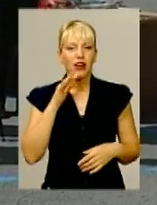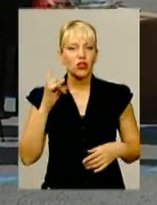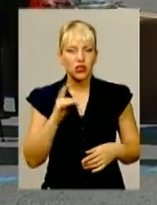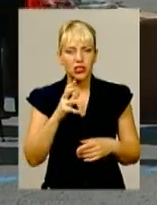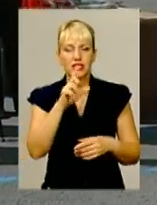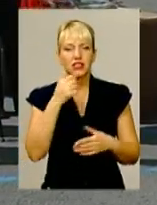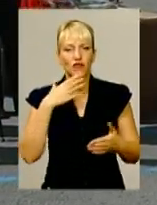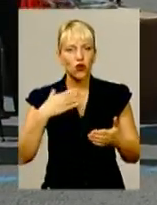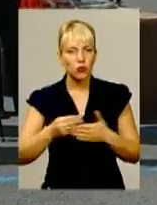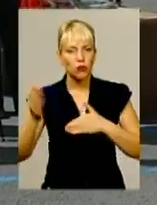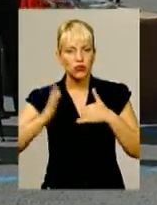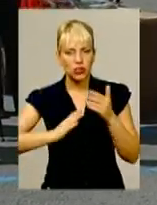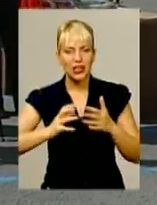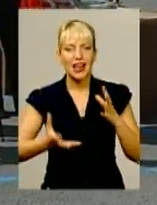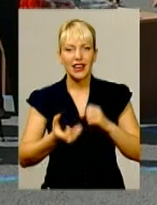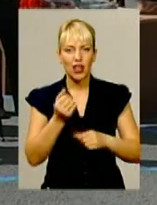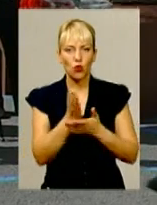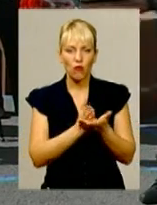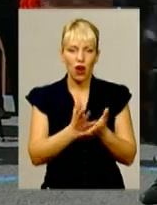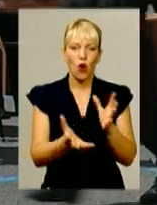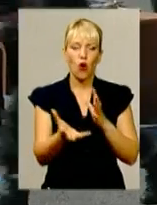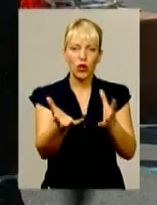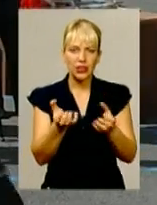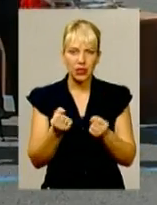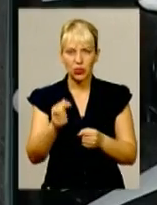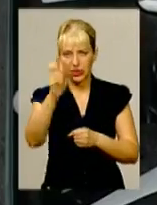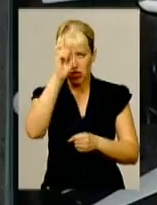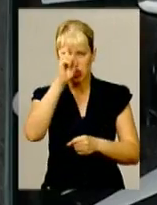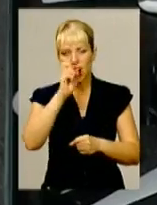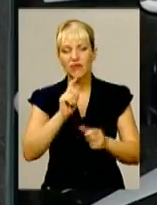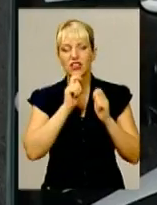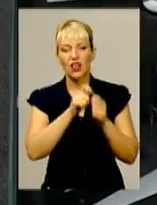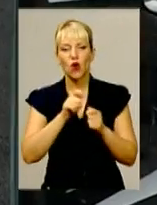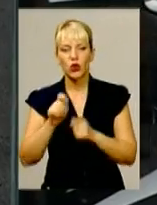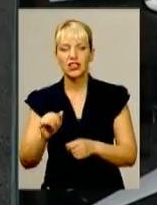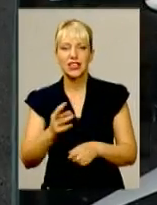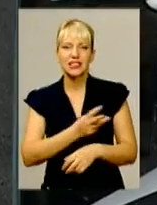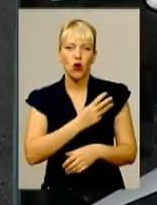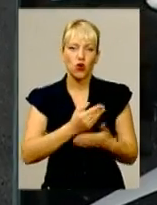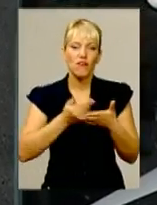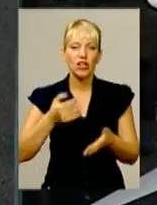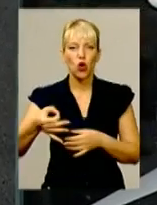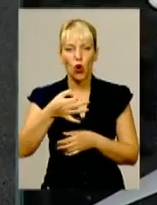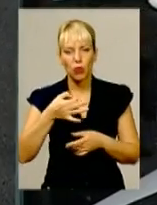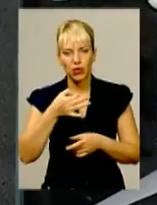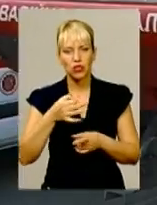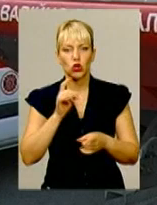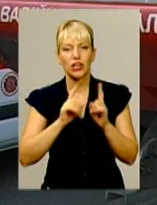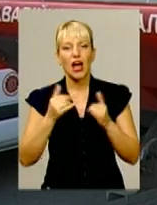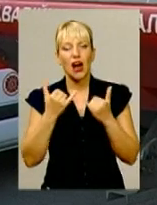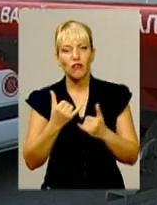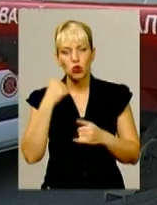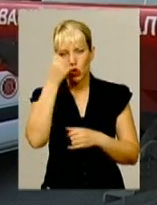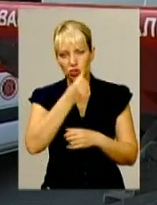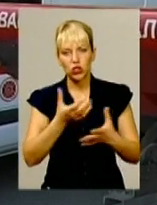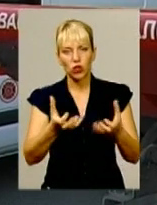та професіоналізм рятувальники Хмельниччини отримували державні нагороди та заохочення від обласної влади. А цьогоріч удержали ще й цінні для